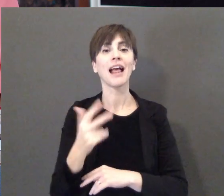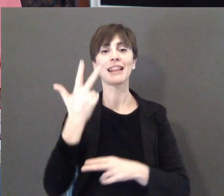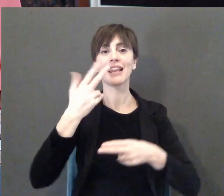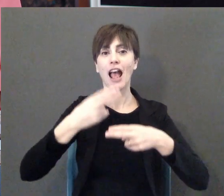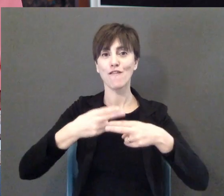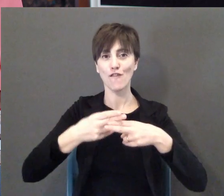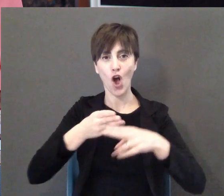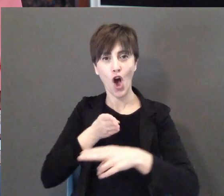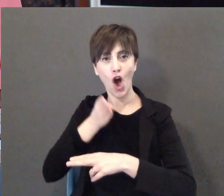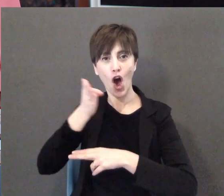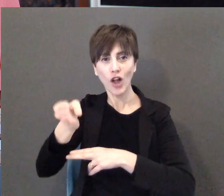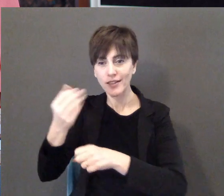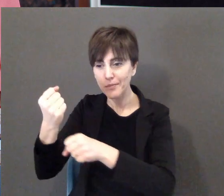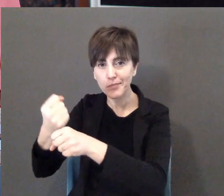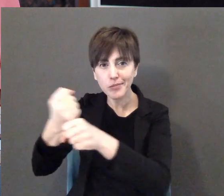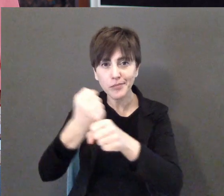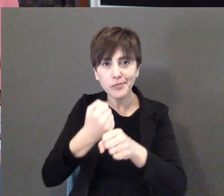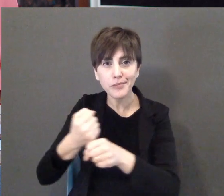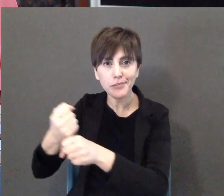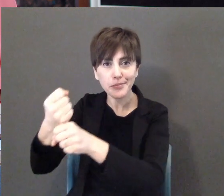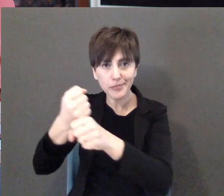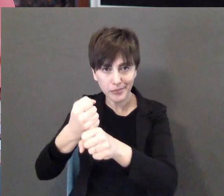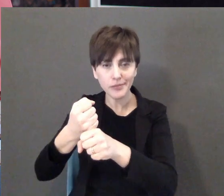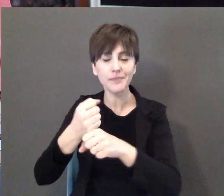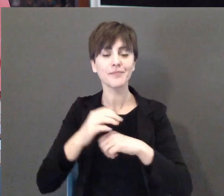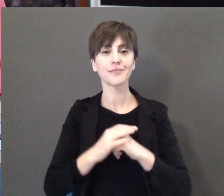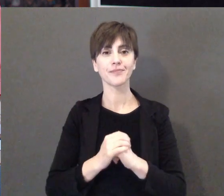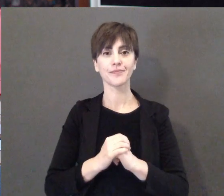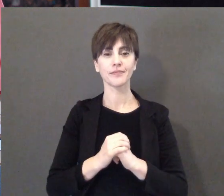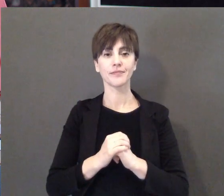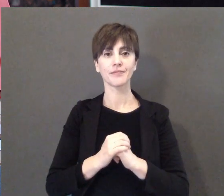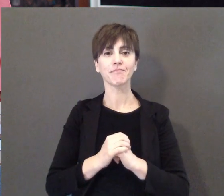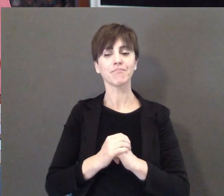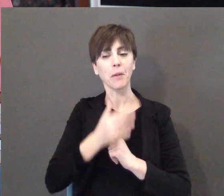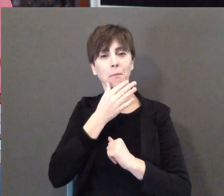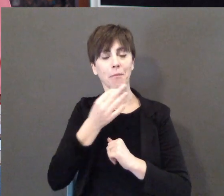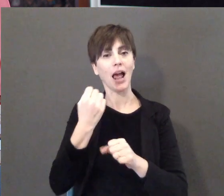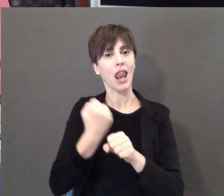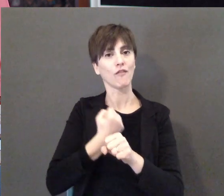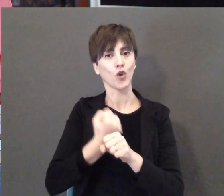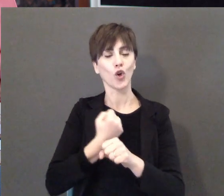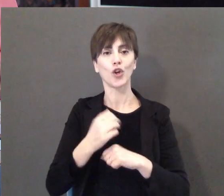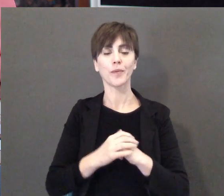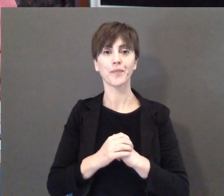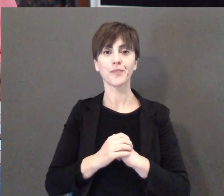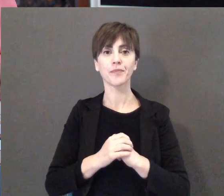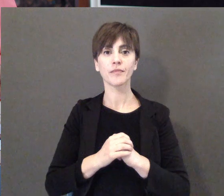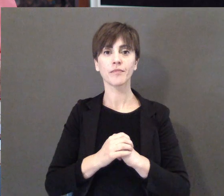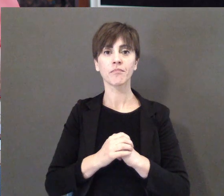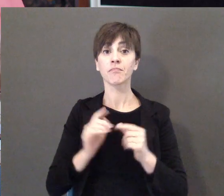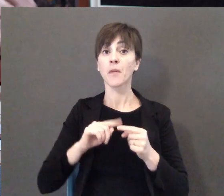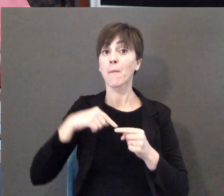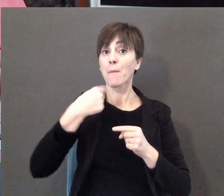e piccato giù tutto è tornato a fare direttamente lì sul suo posto era un bel lavoro e poi e